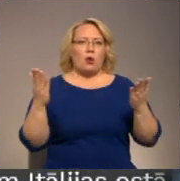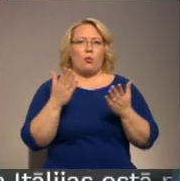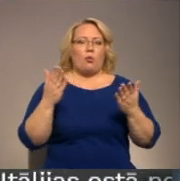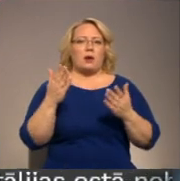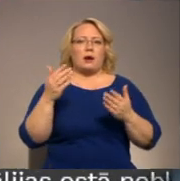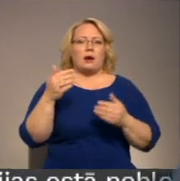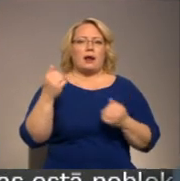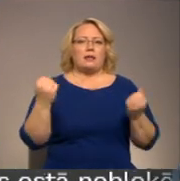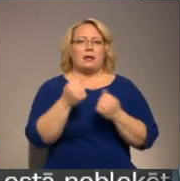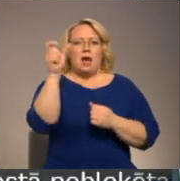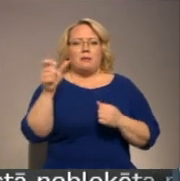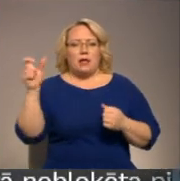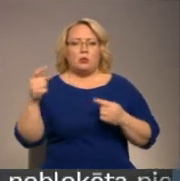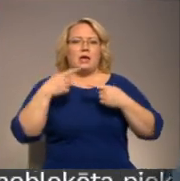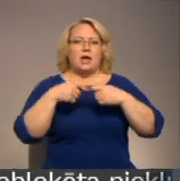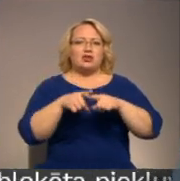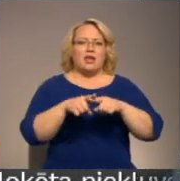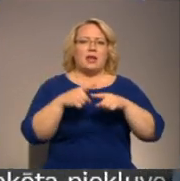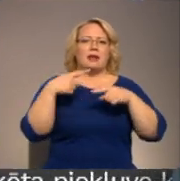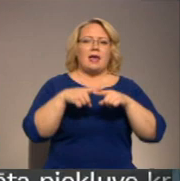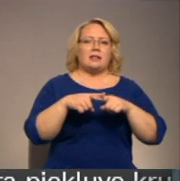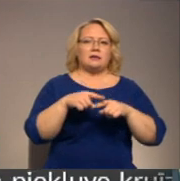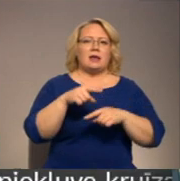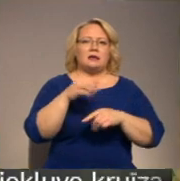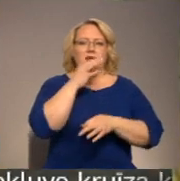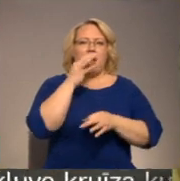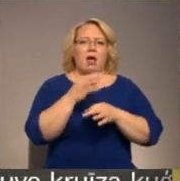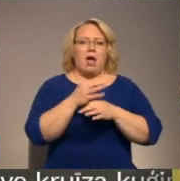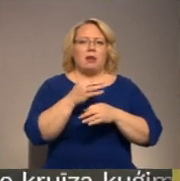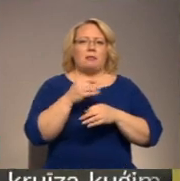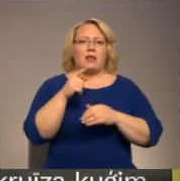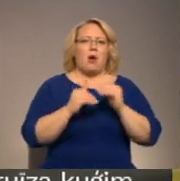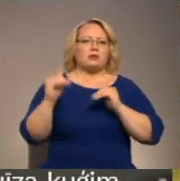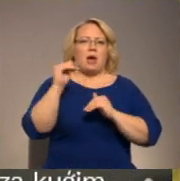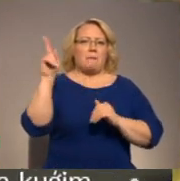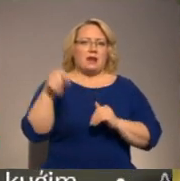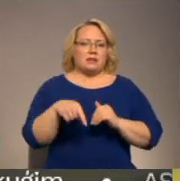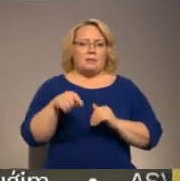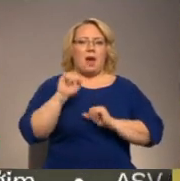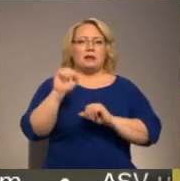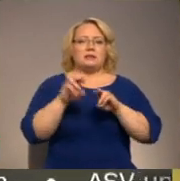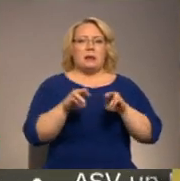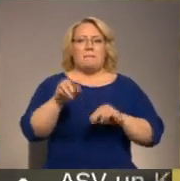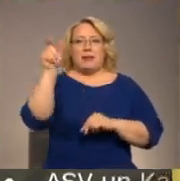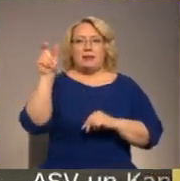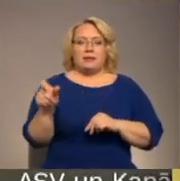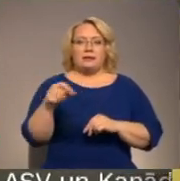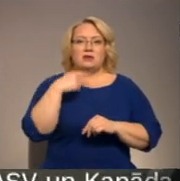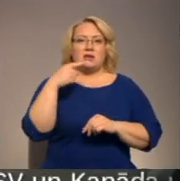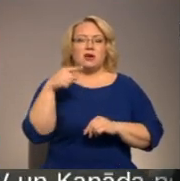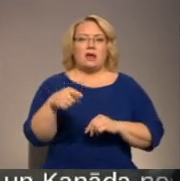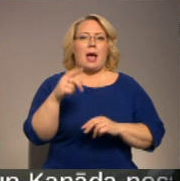gan personāls, gan inženieri tehniskais atbilst šīm augstajām prasībām. Aizsardzības ministrs Artis Pabriks Minka militārā